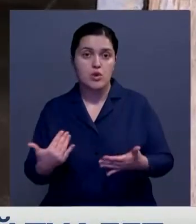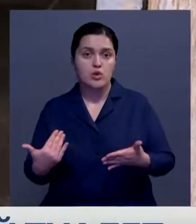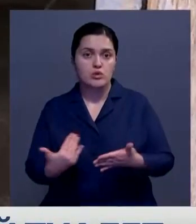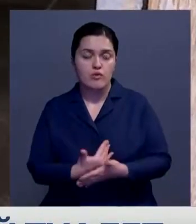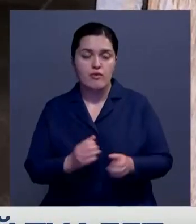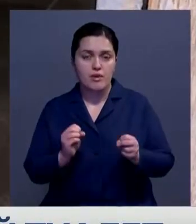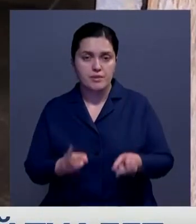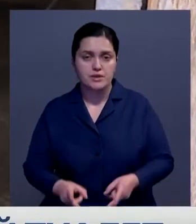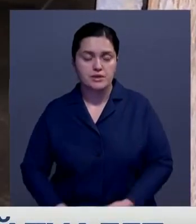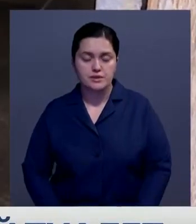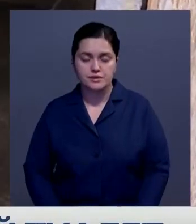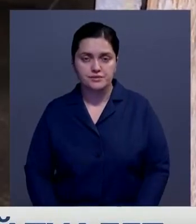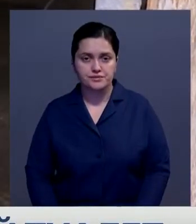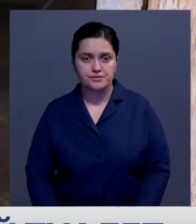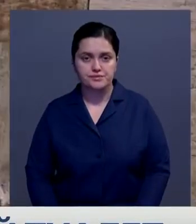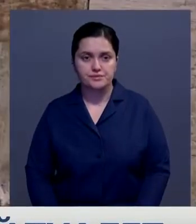угроза.